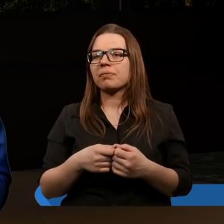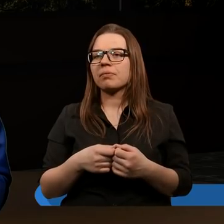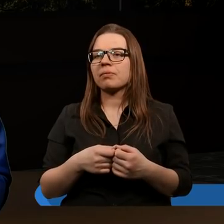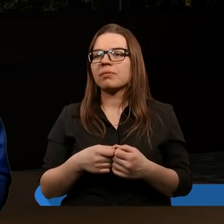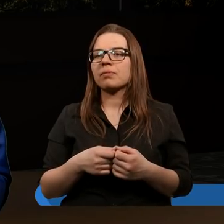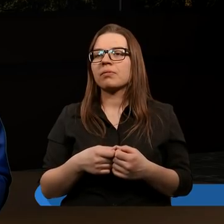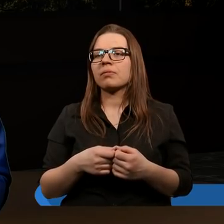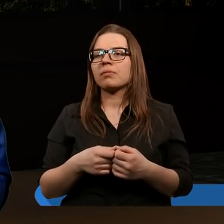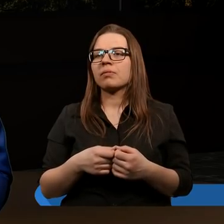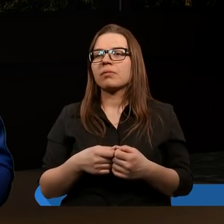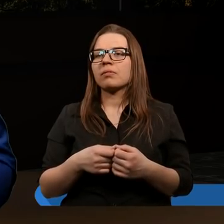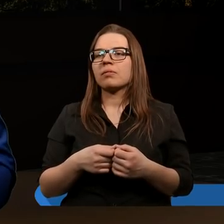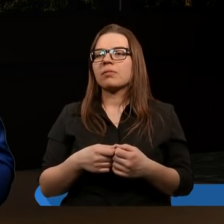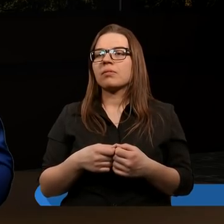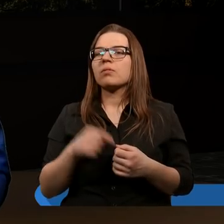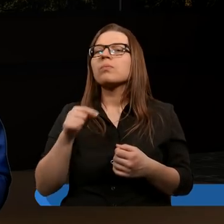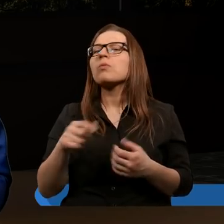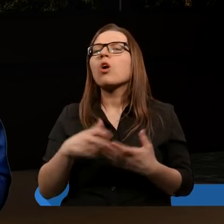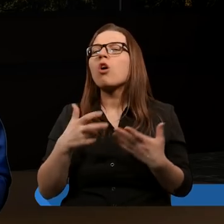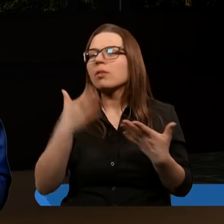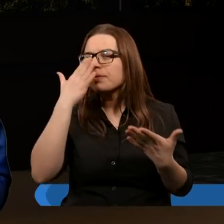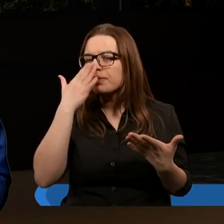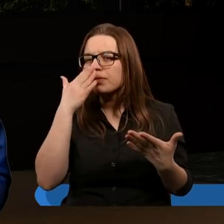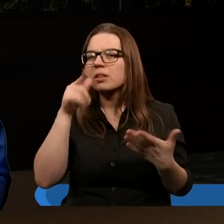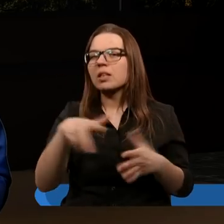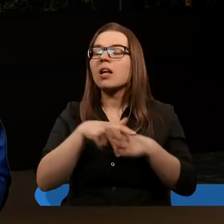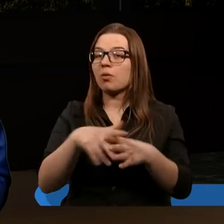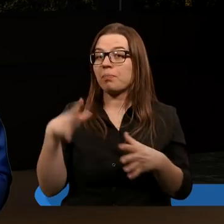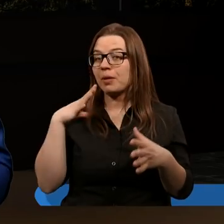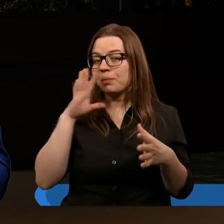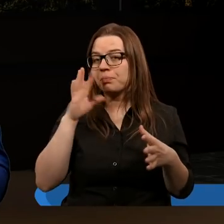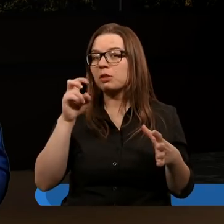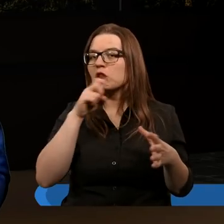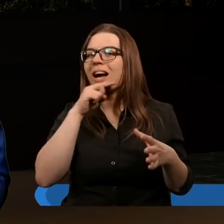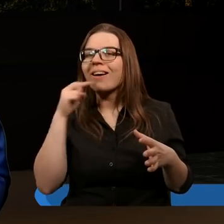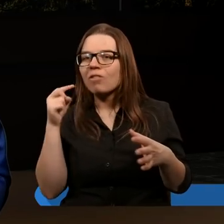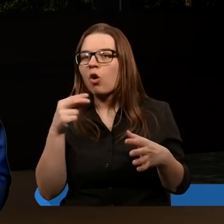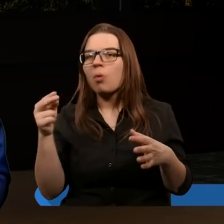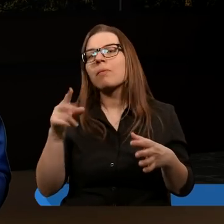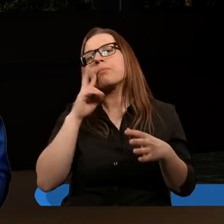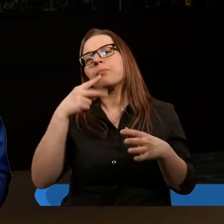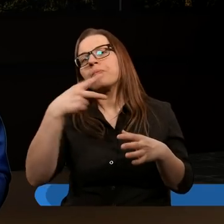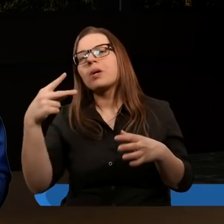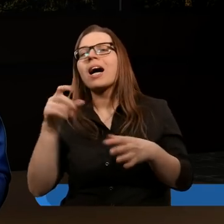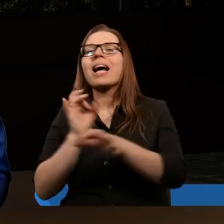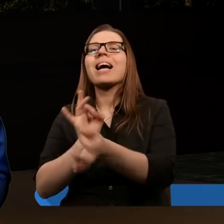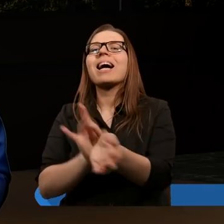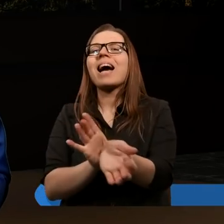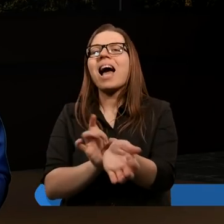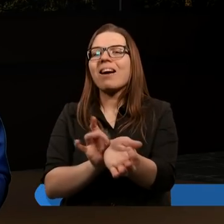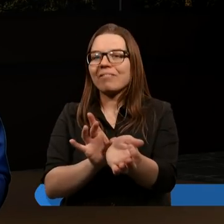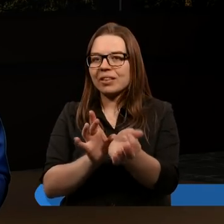i nie tylko to, że ten koń był czerwony, co symbolizuje oczywiście krew, natomiast